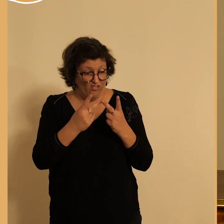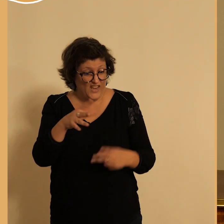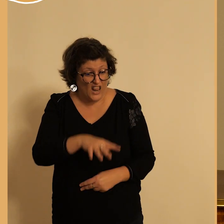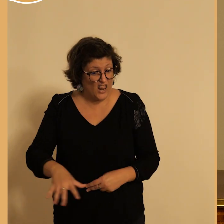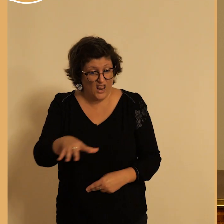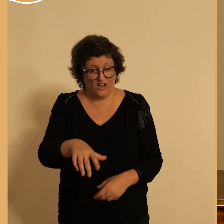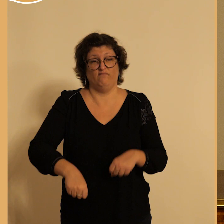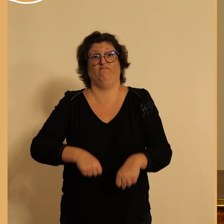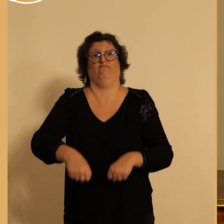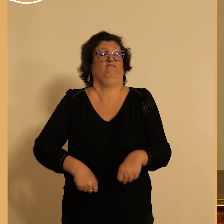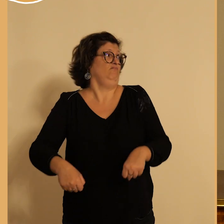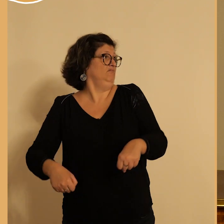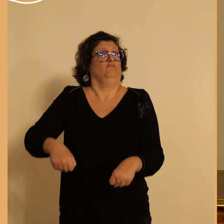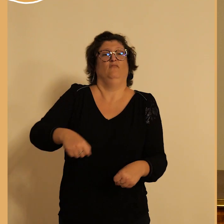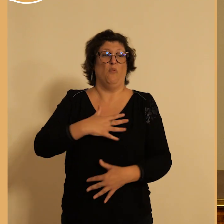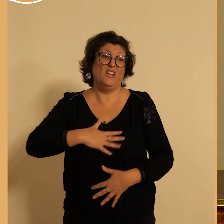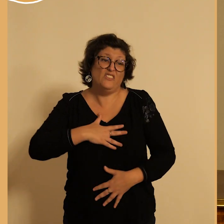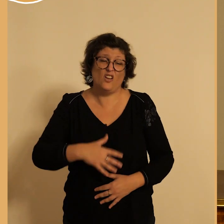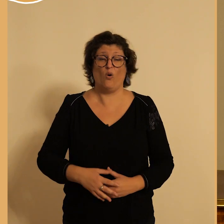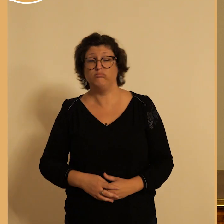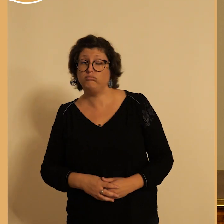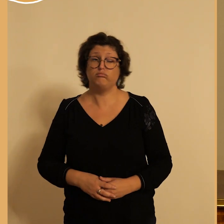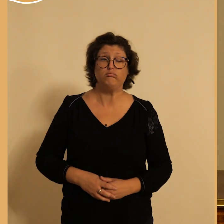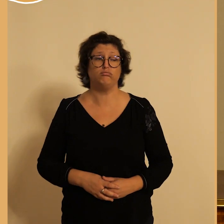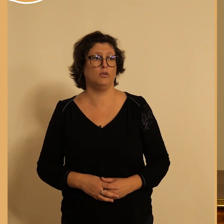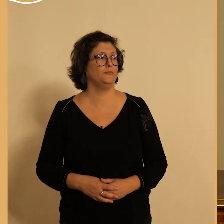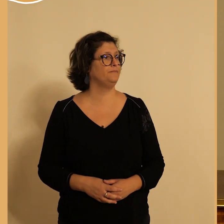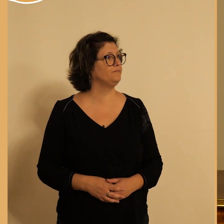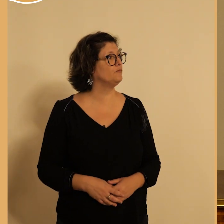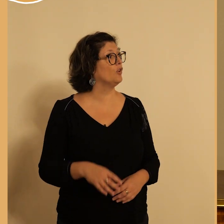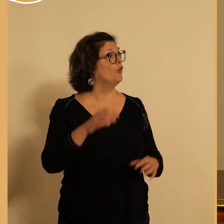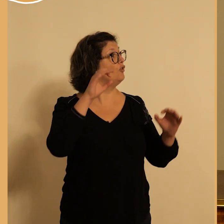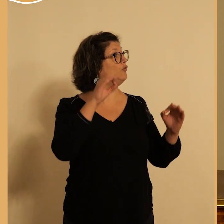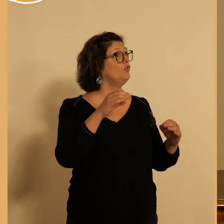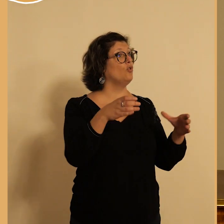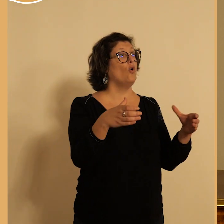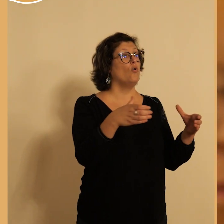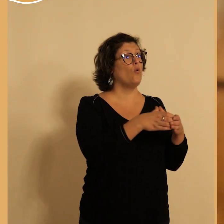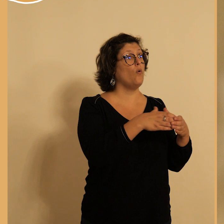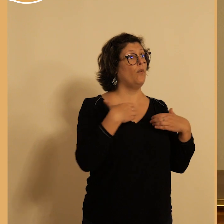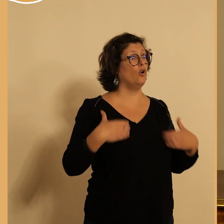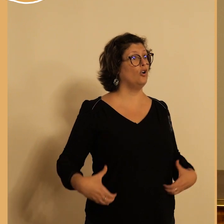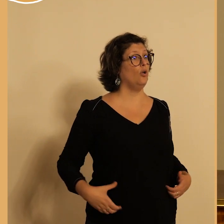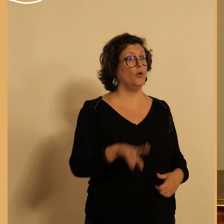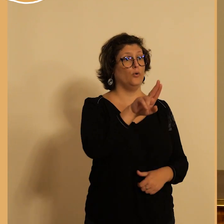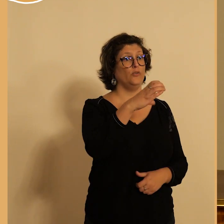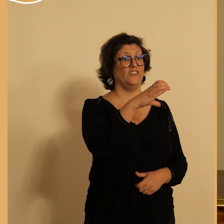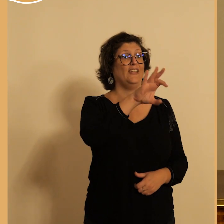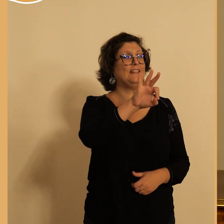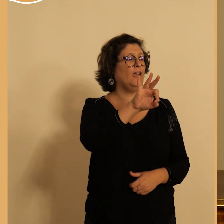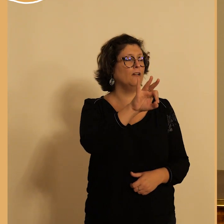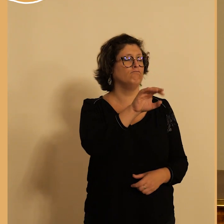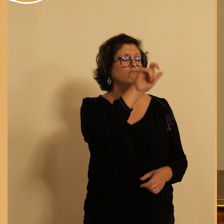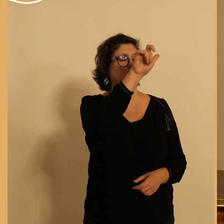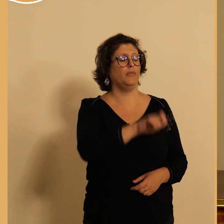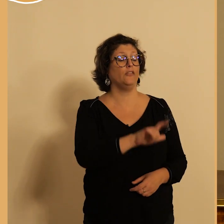moi aussi nous avons la présence d'un membre de l'UCT monsieur Olivier je dois trahir votre anonymat